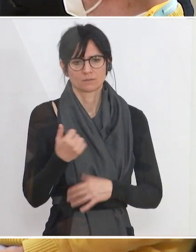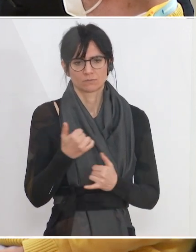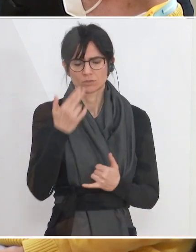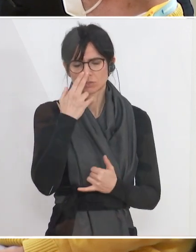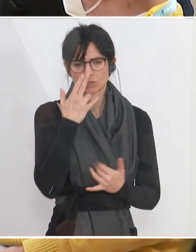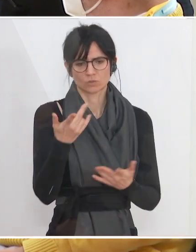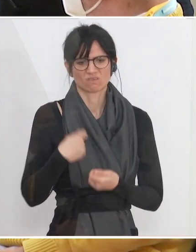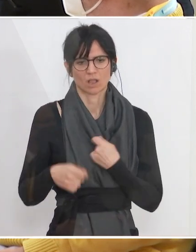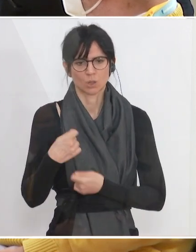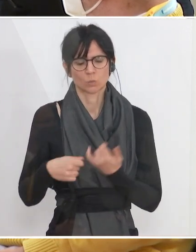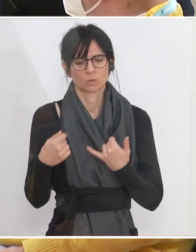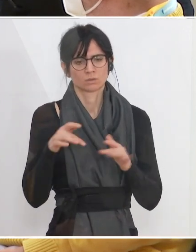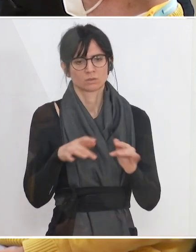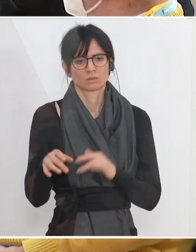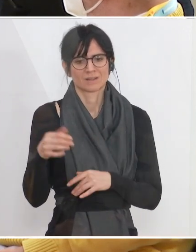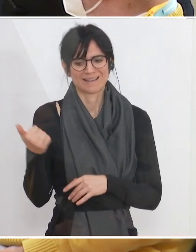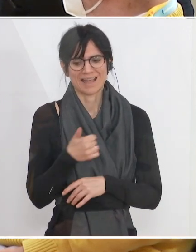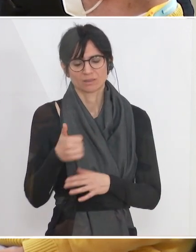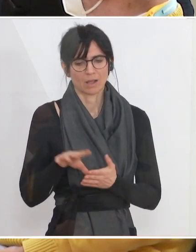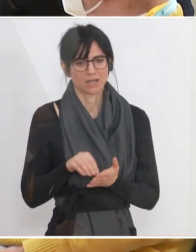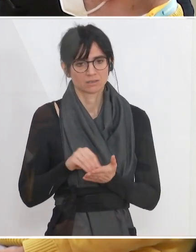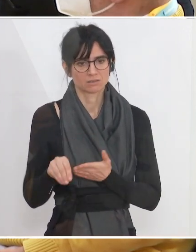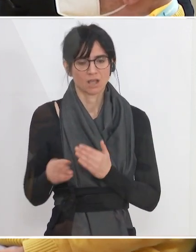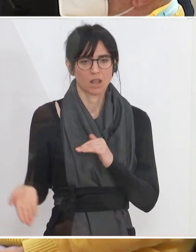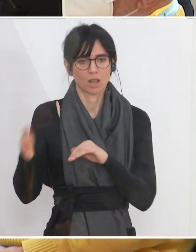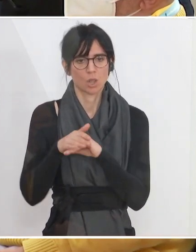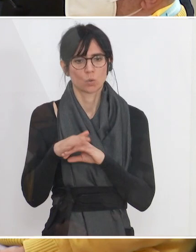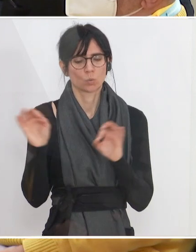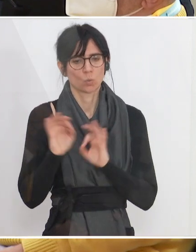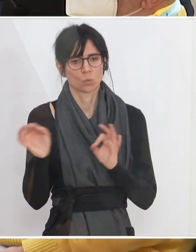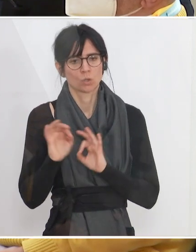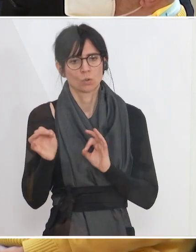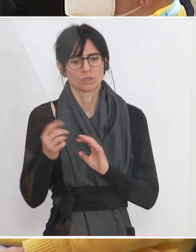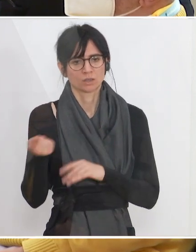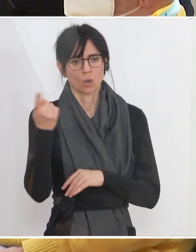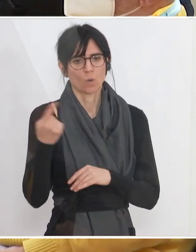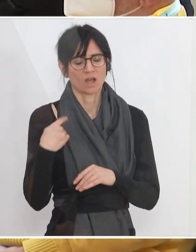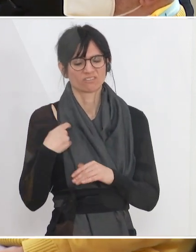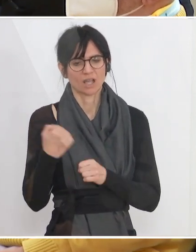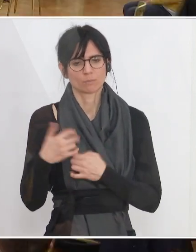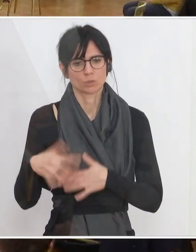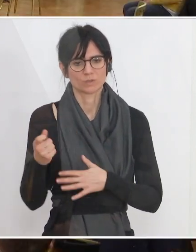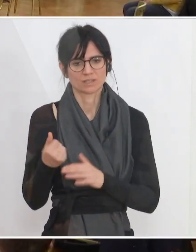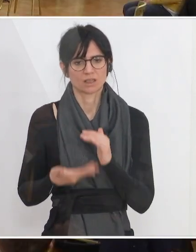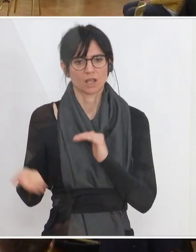der Stand der Verhandlungen? Wird es eine weitere Einmalzahlung geben oder vielleicht eine dauerhafte Erhöhung? Danke.